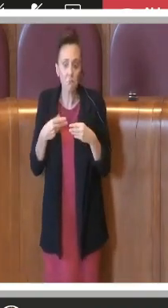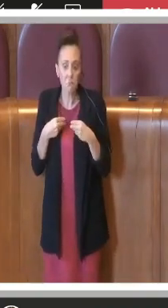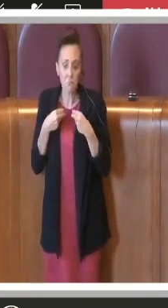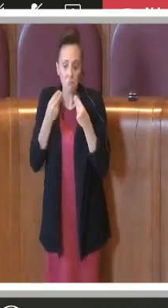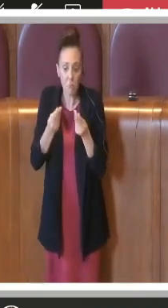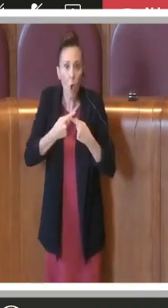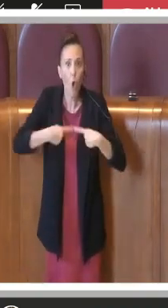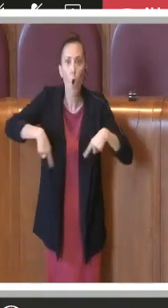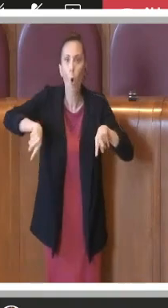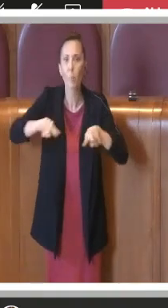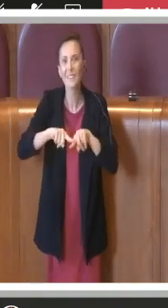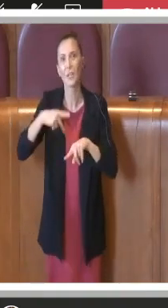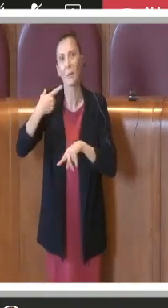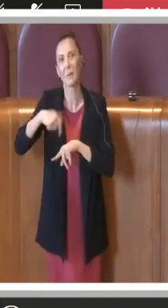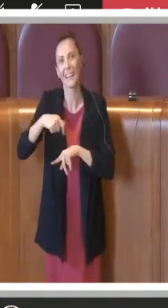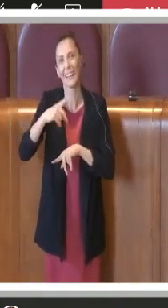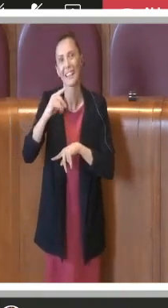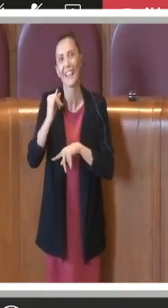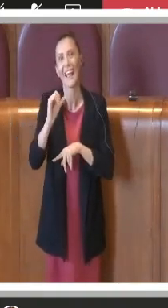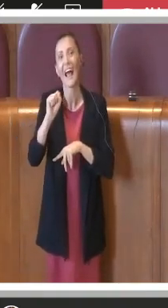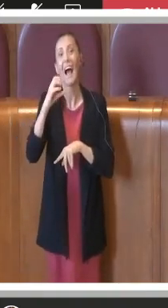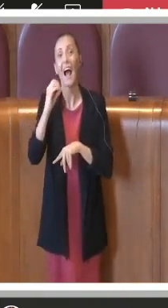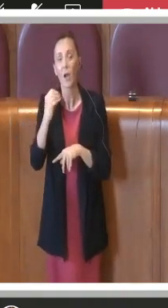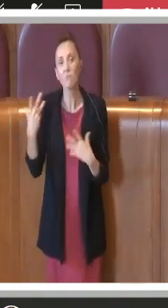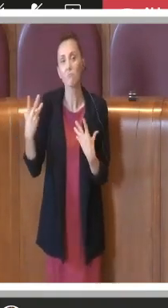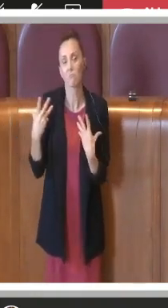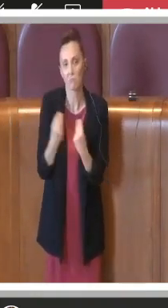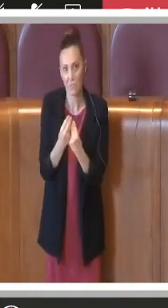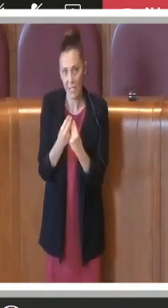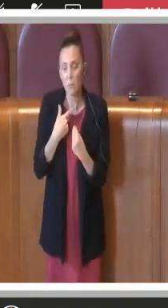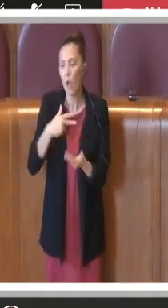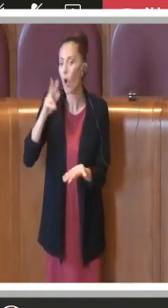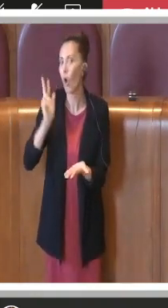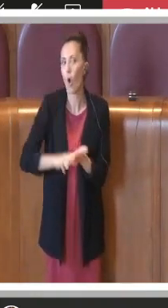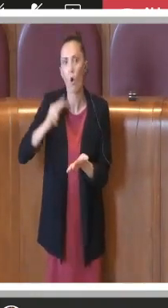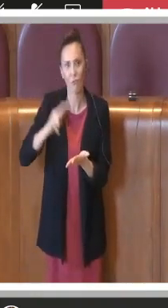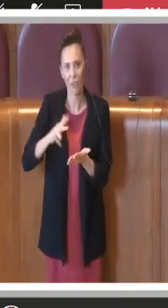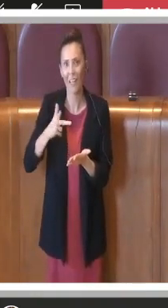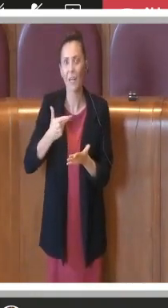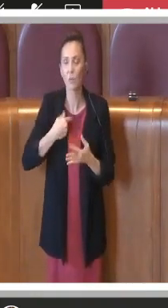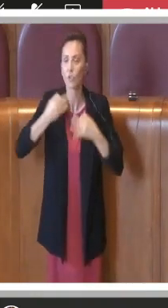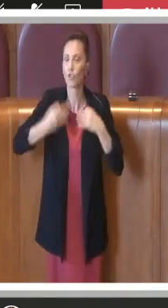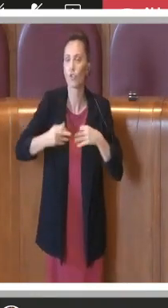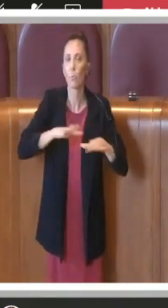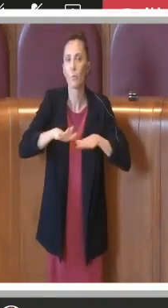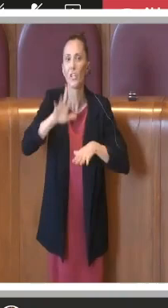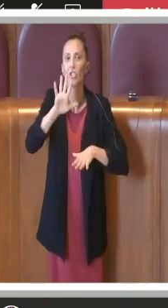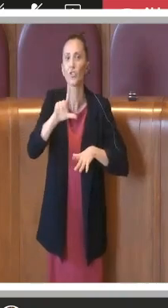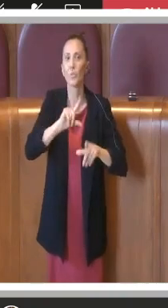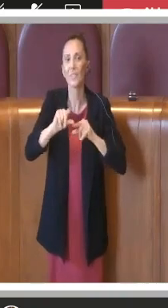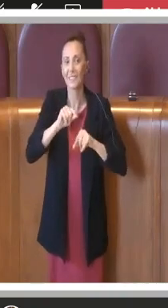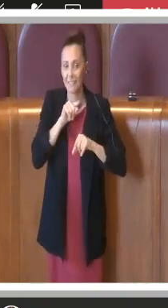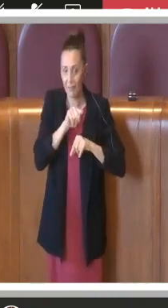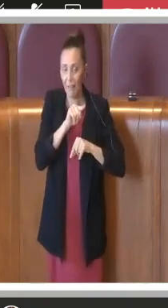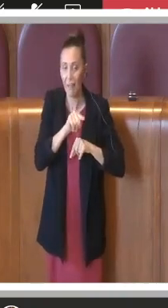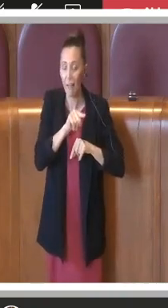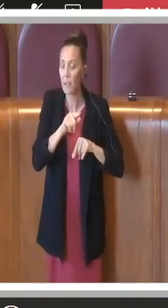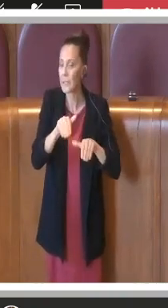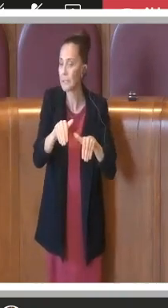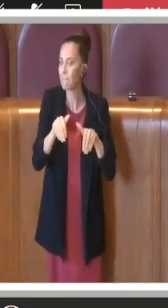la Commissione col Presidente Diaco e confermo la decisione del Movimento 5 Stelle di astenersi